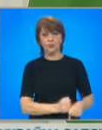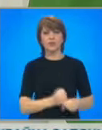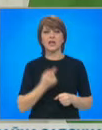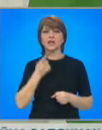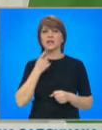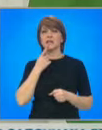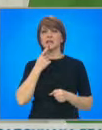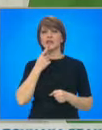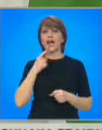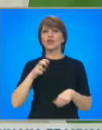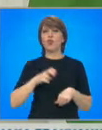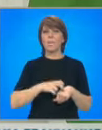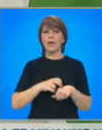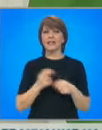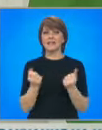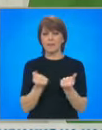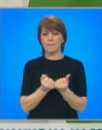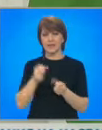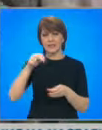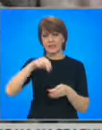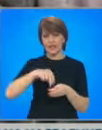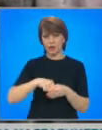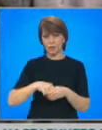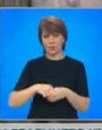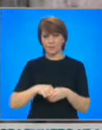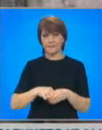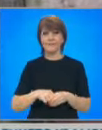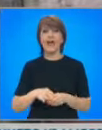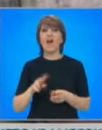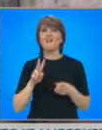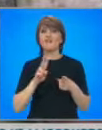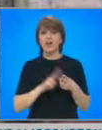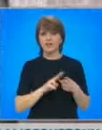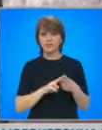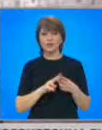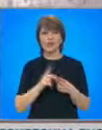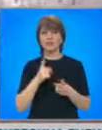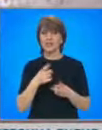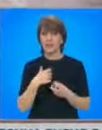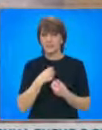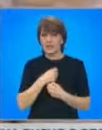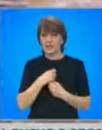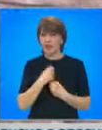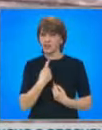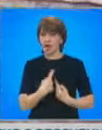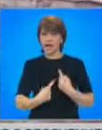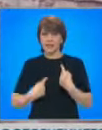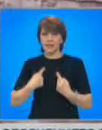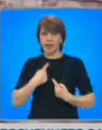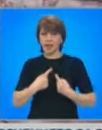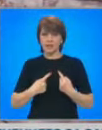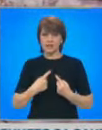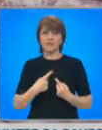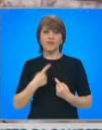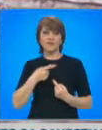статут на Донбас, за местните избори и за амнистията. Вашингтон и неговите съюзници се опасяват, че ескалацията на насилието в